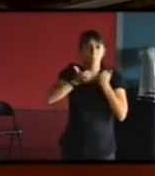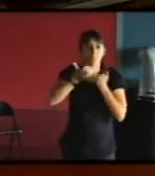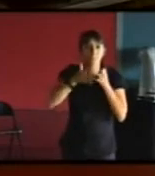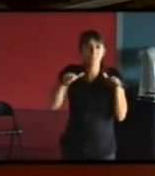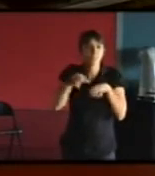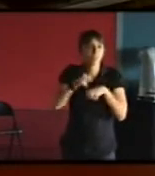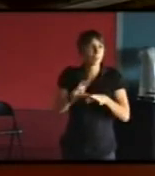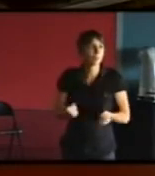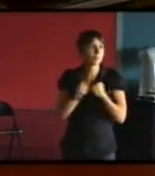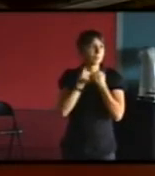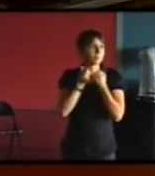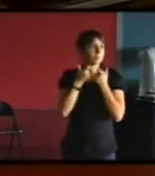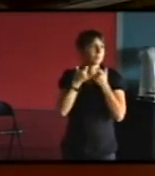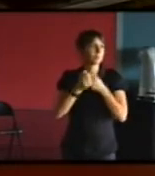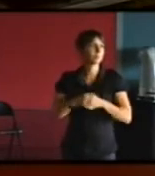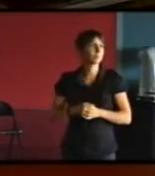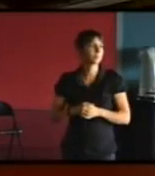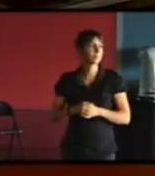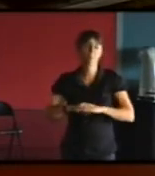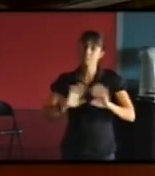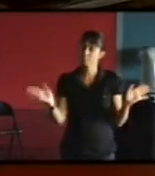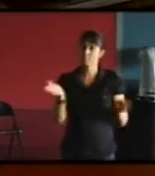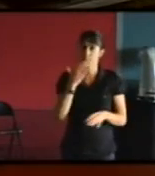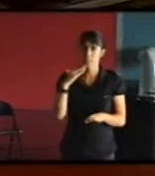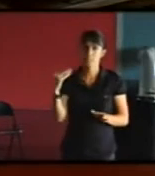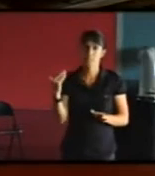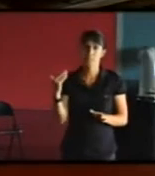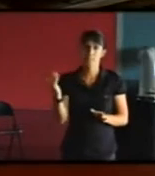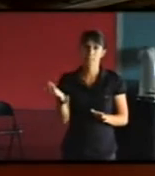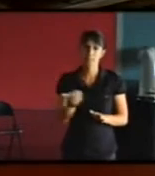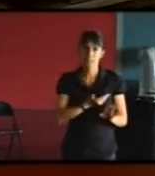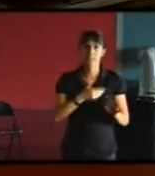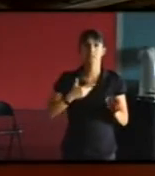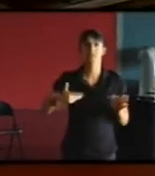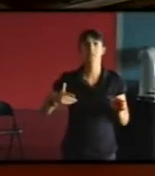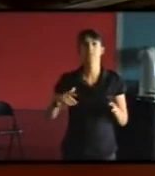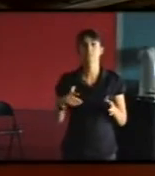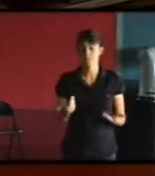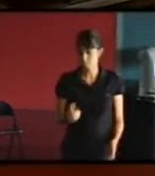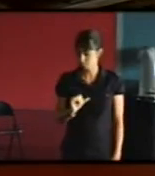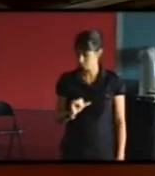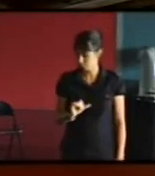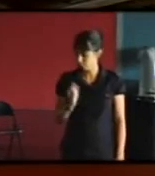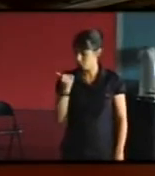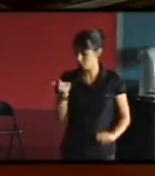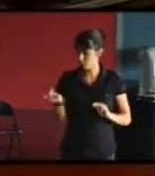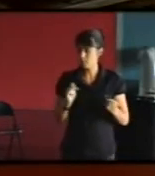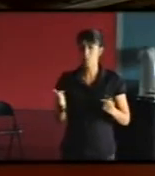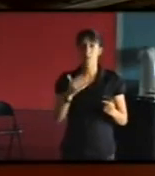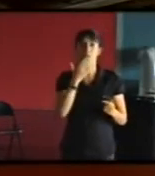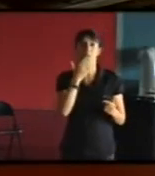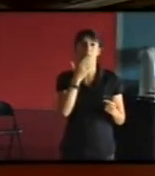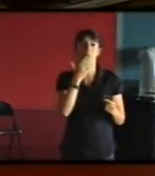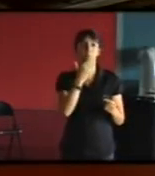non bon écoutez je vous remercie tous de cette première série d'interventions qui